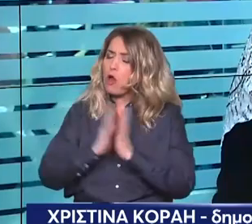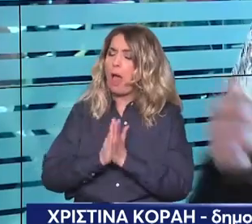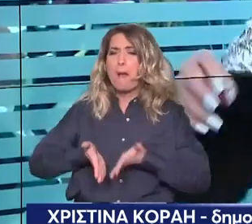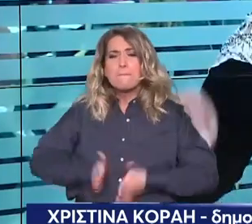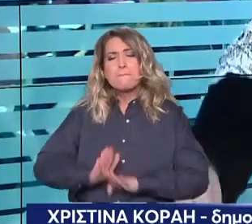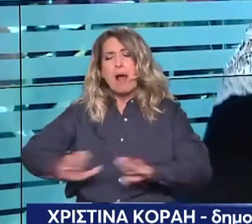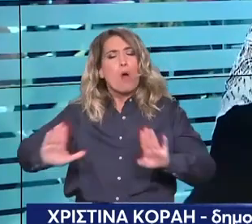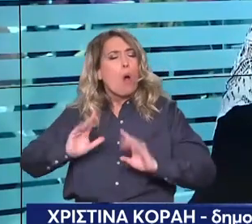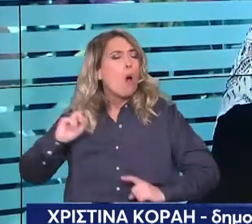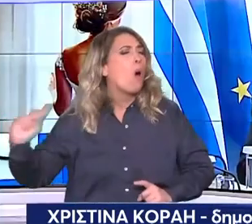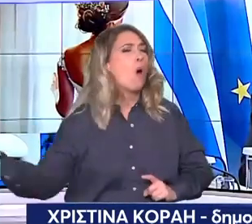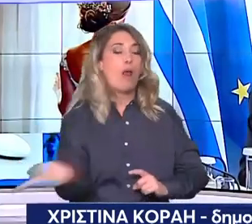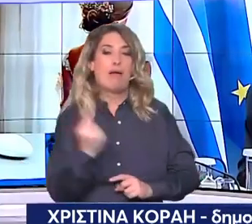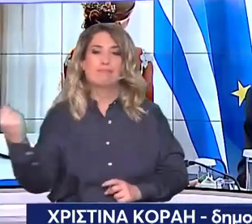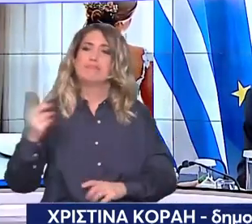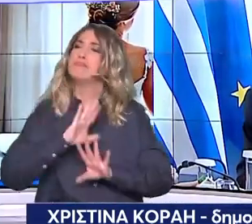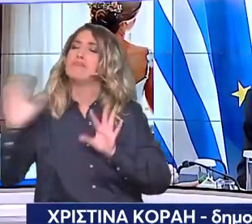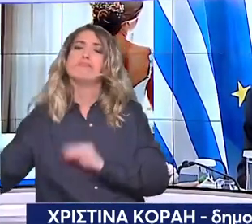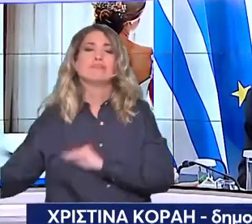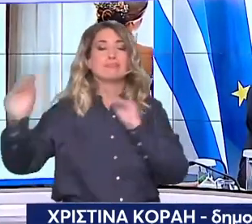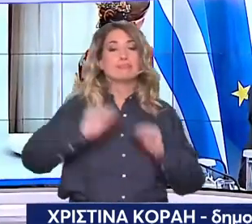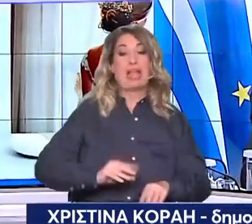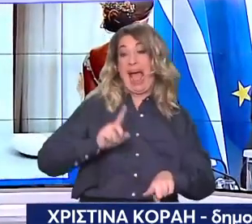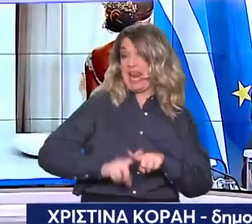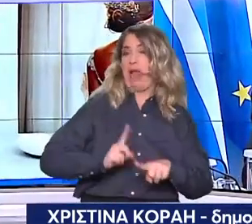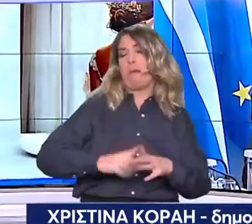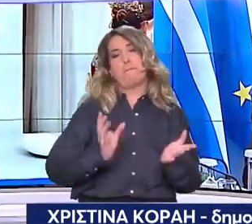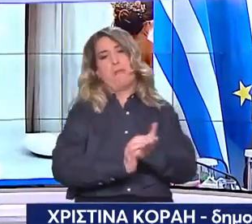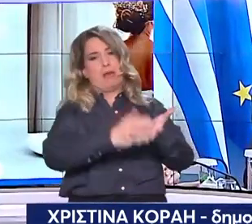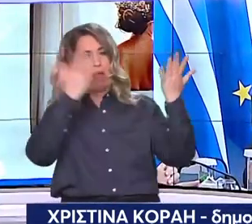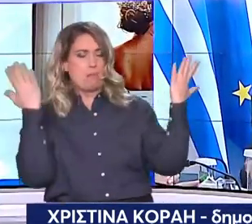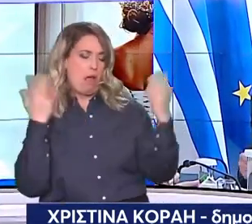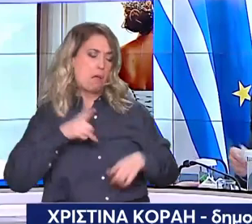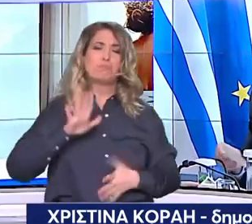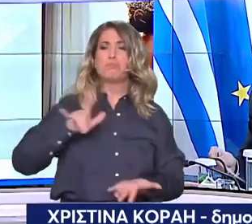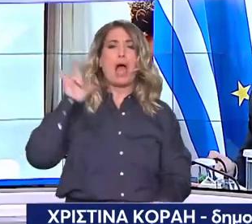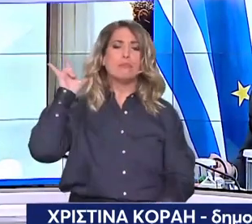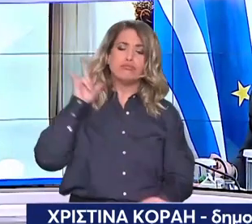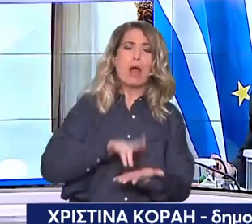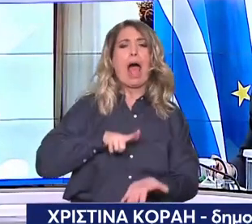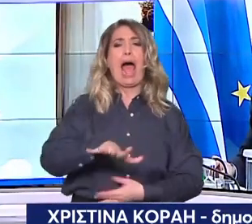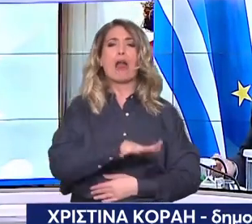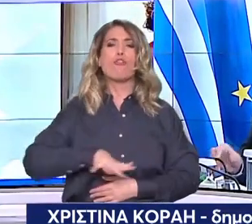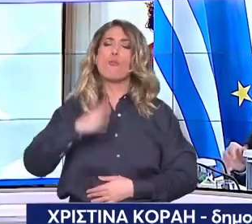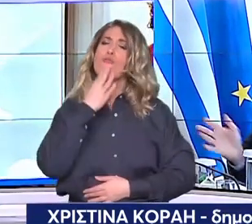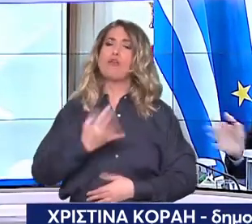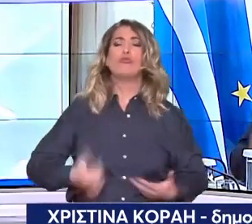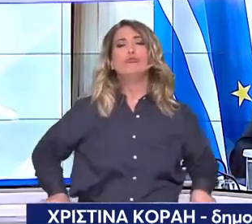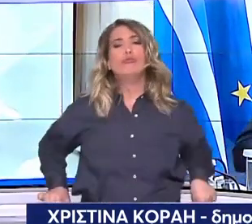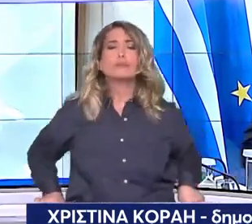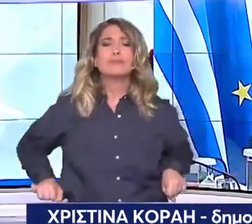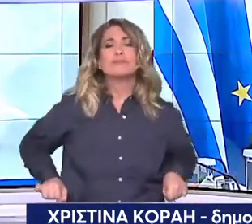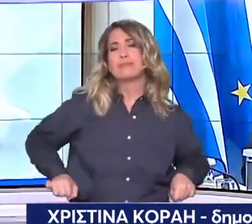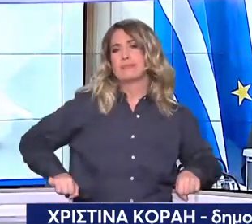υπόλοιπα παιδιά έρχονται στην Ελλάδα στο αεροδρόμιο της Αθήνας ας πούμε στο Βενιζέλος. Είναι